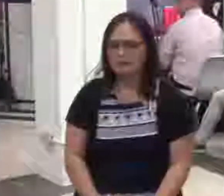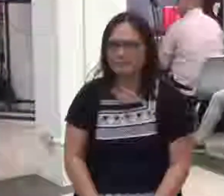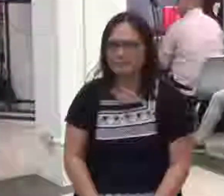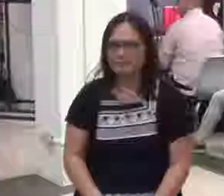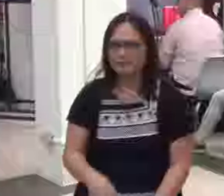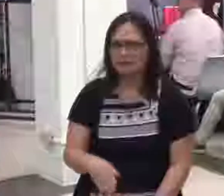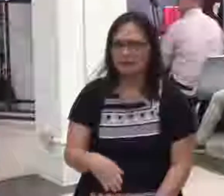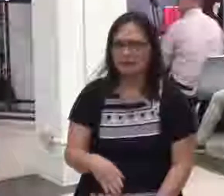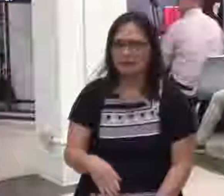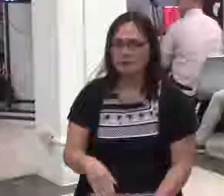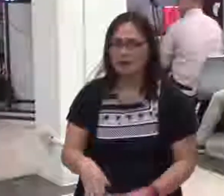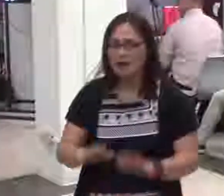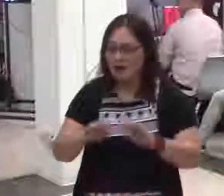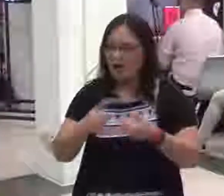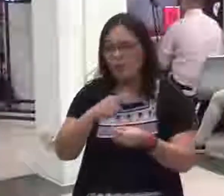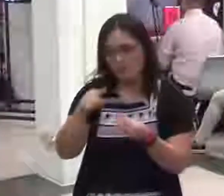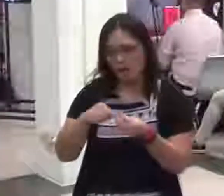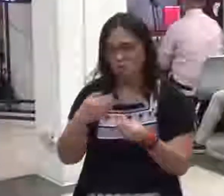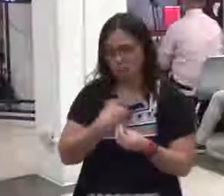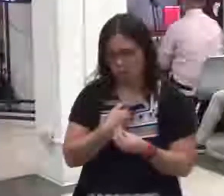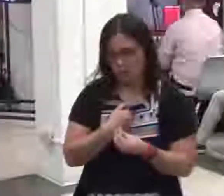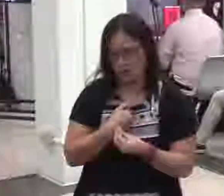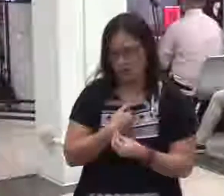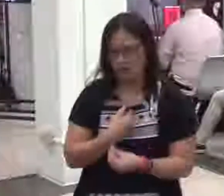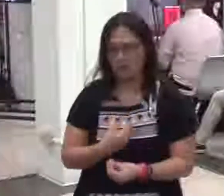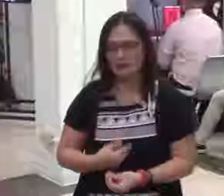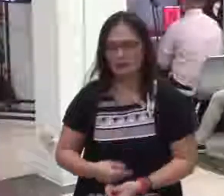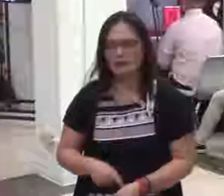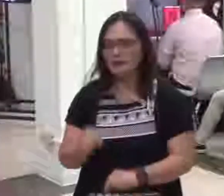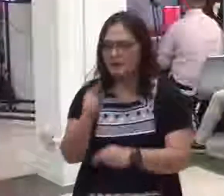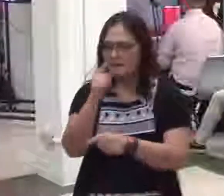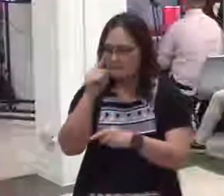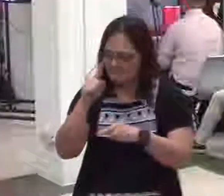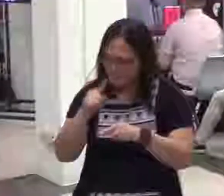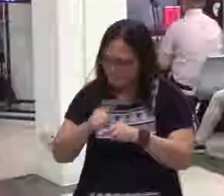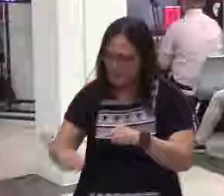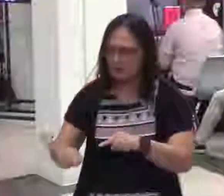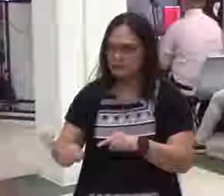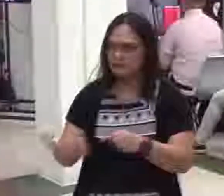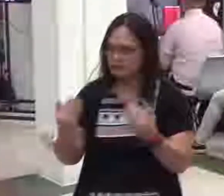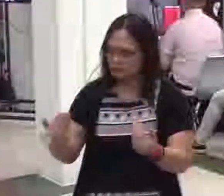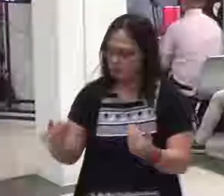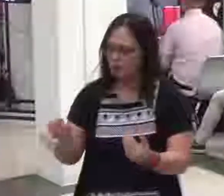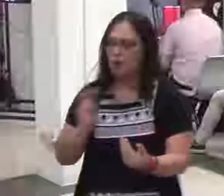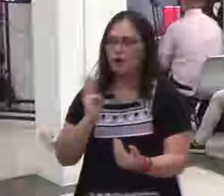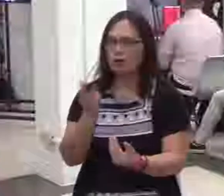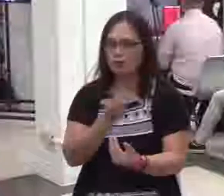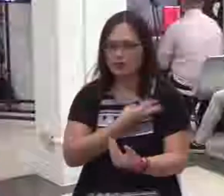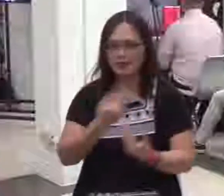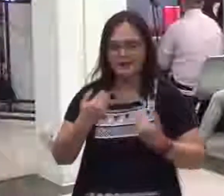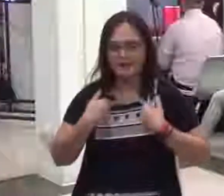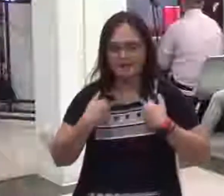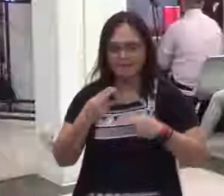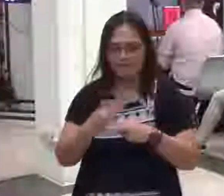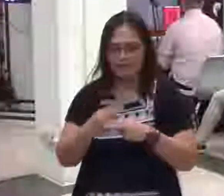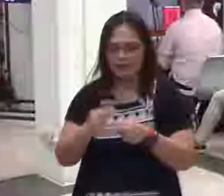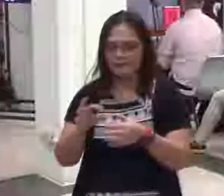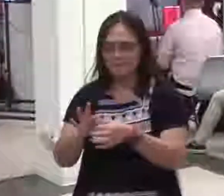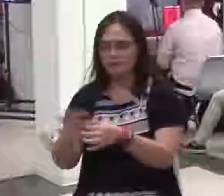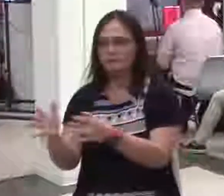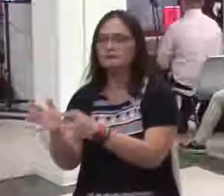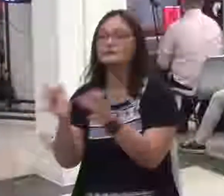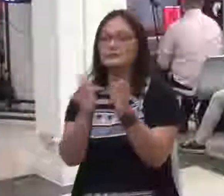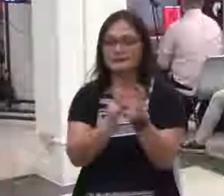pero ito mga kapatid taglay natin ang pangalan ng ating Panginoon minsan masyado natin